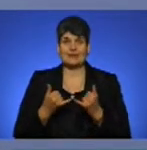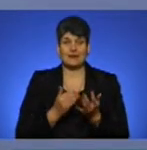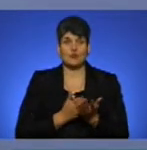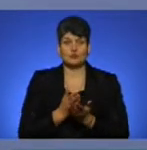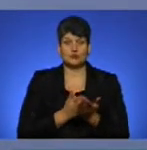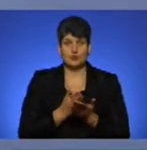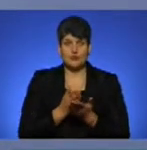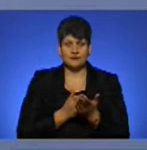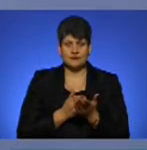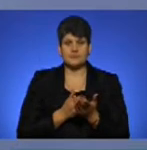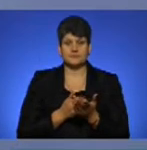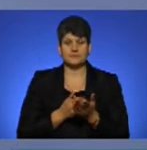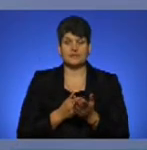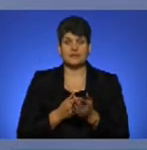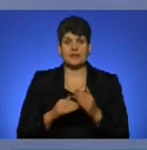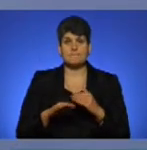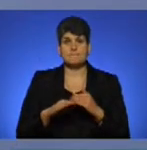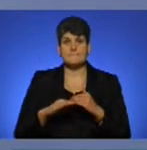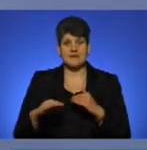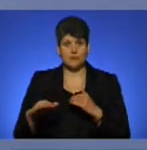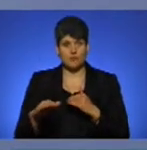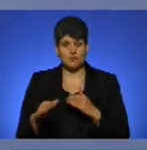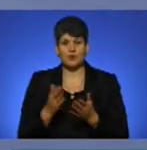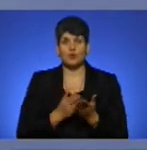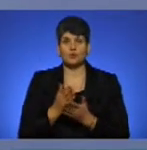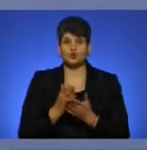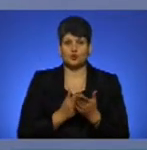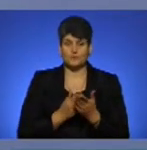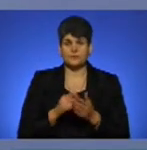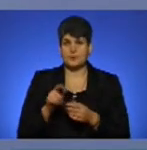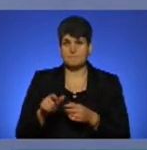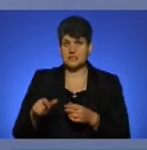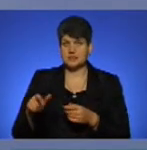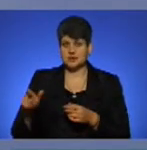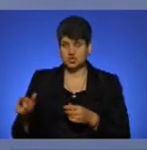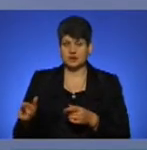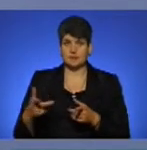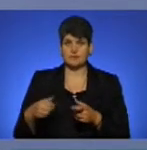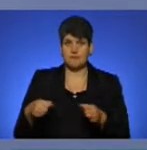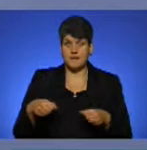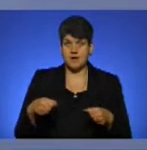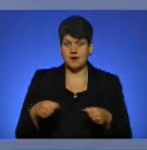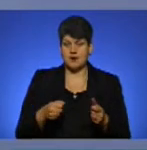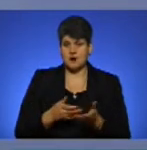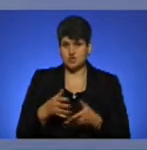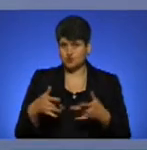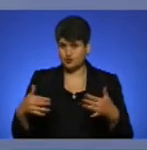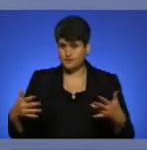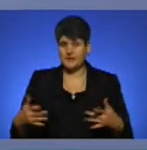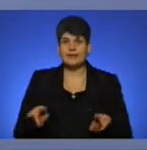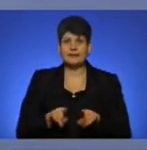повітряних судин на пероні, персонал для обслуговування пасажирів та багажу і персонал